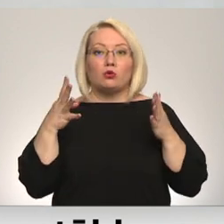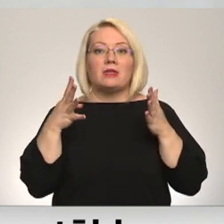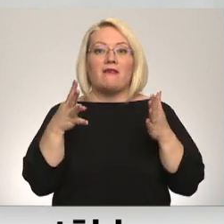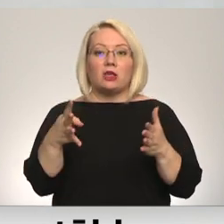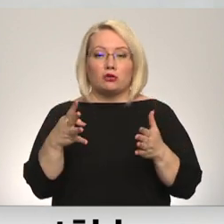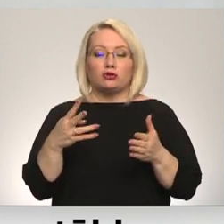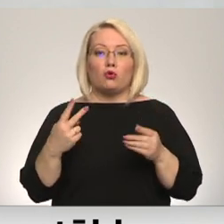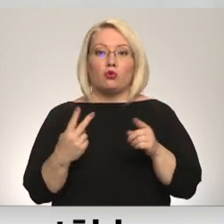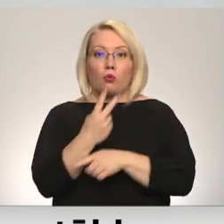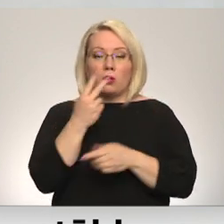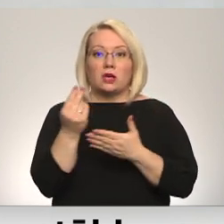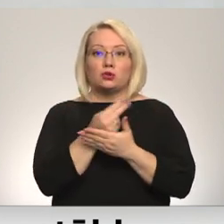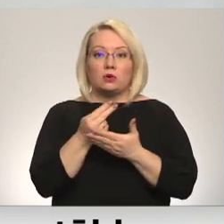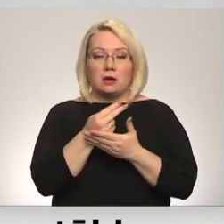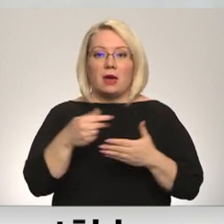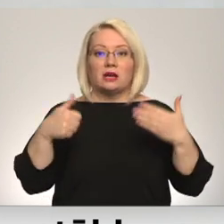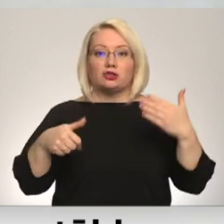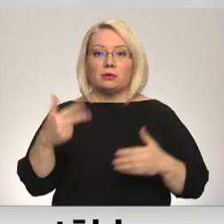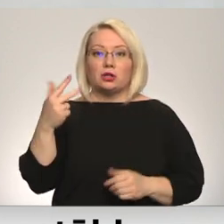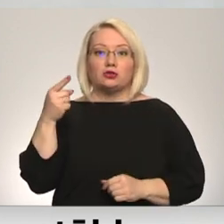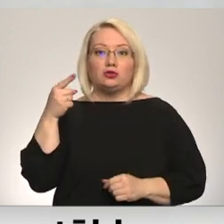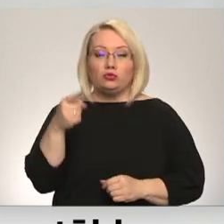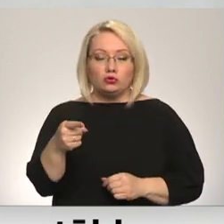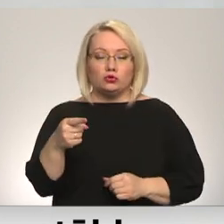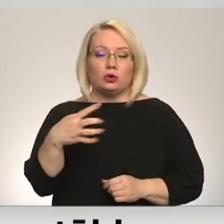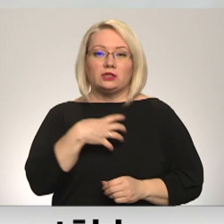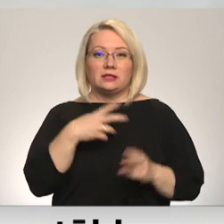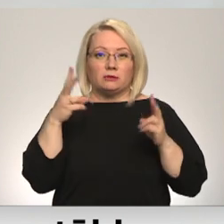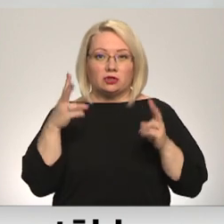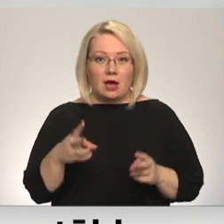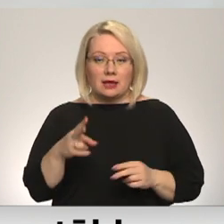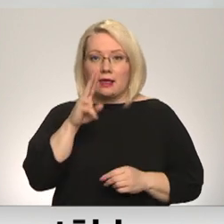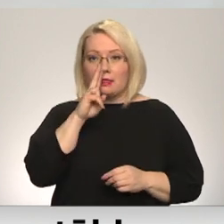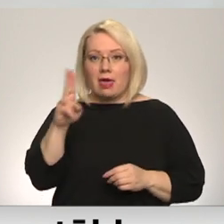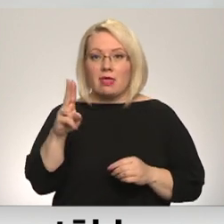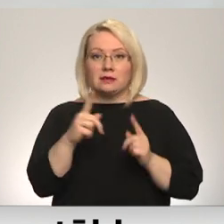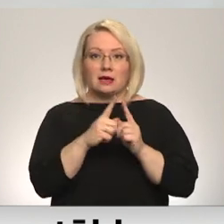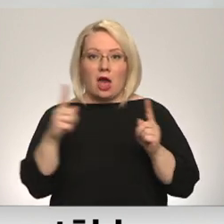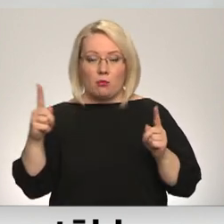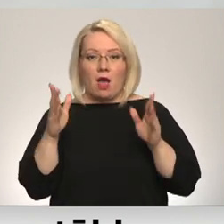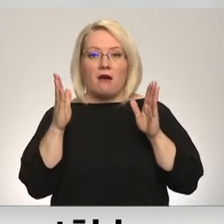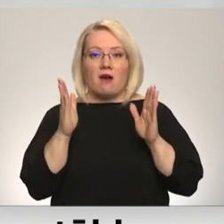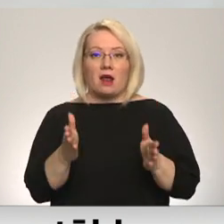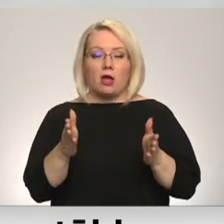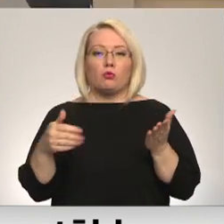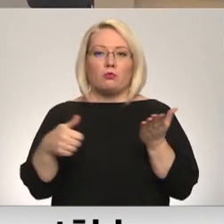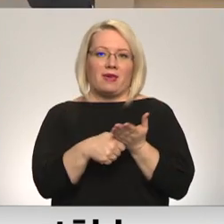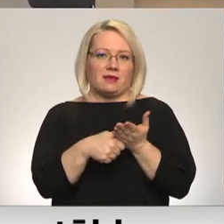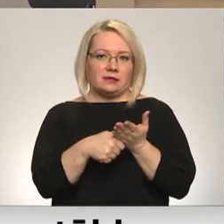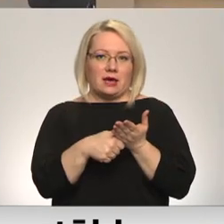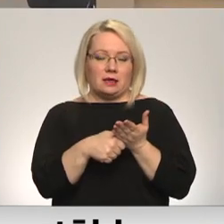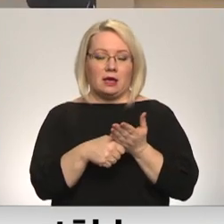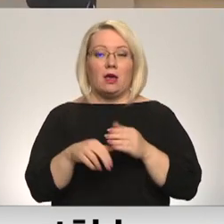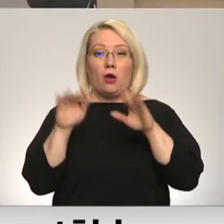dubultoties, tas nozīmē, ka 63 tūkstoši gadījumi nedirēs garumā varētu būt piefiksēti visticamāk.